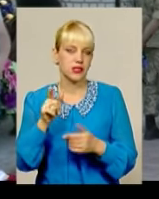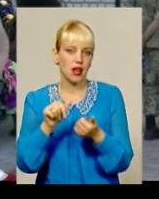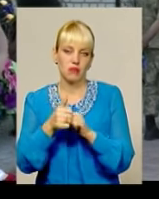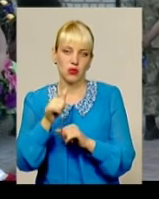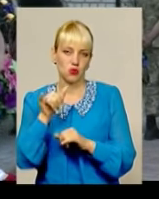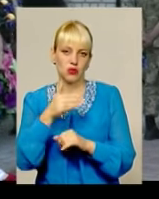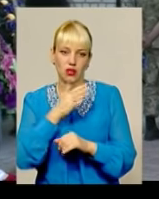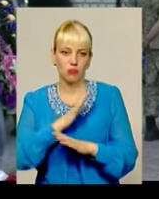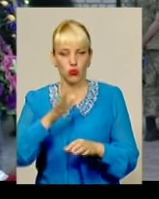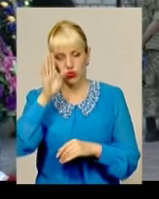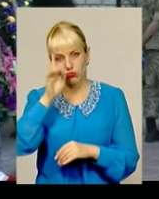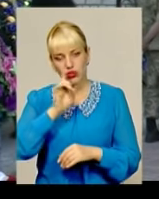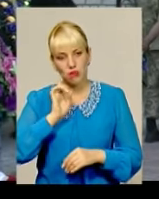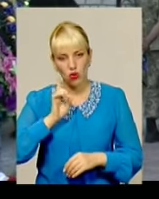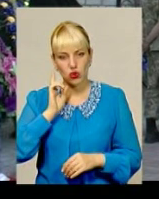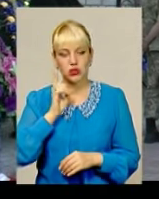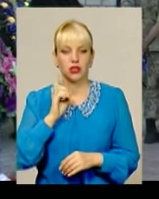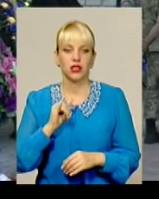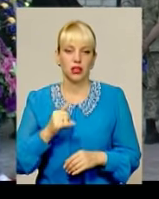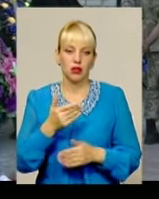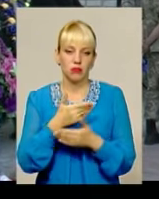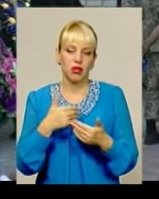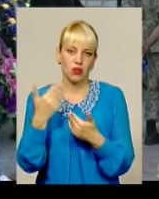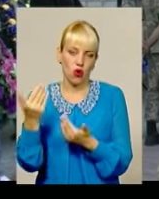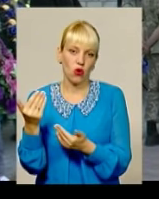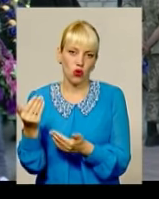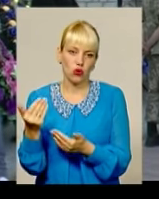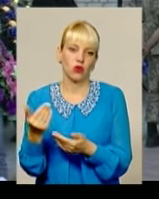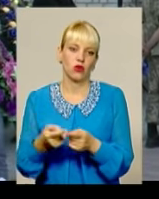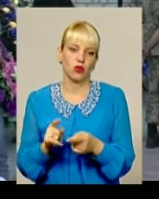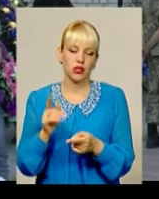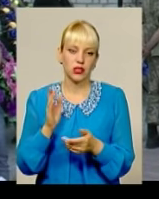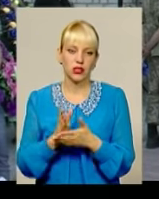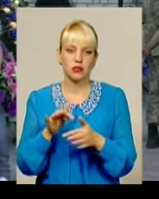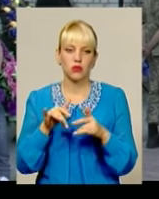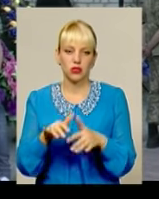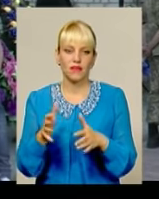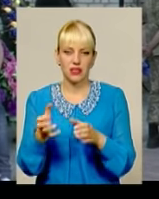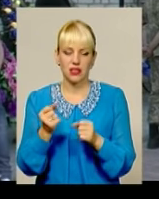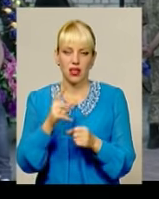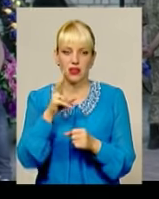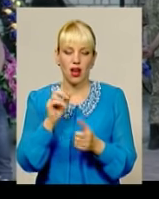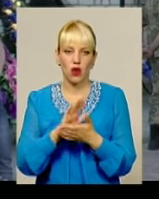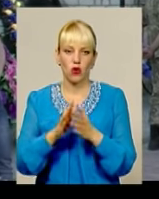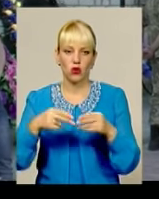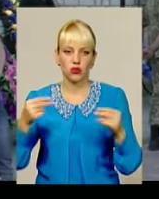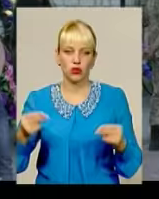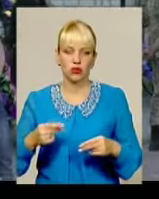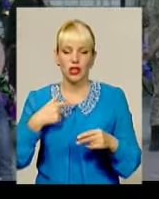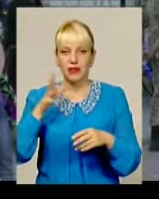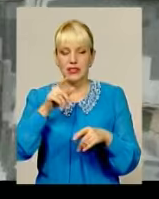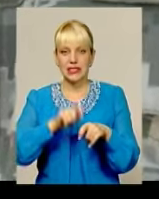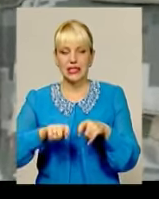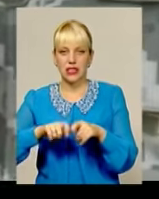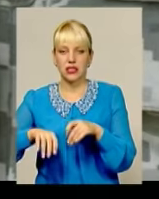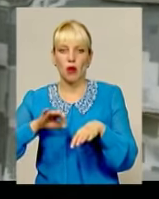було. Молодий хлопець. І ми його, соответственно, там є процедура взяття на контракт, тестування, всі тести